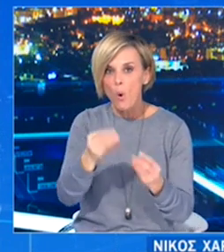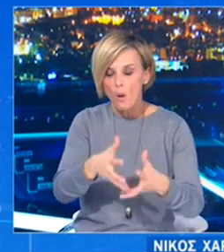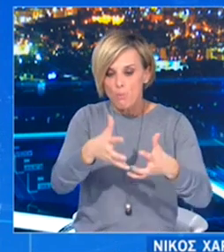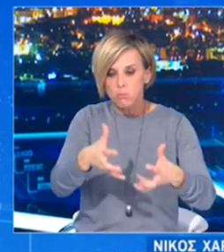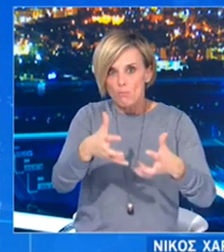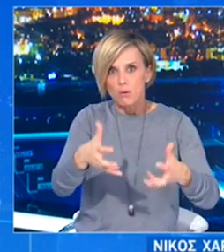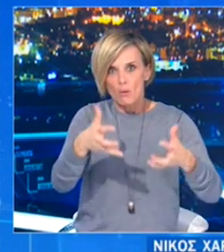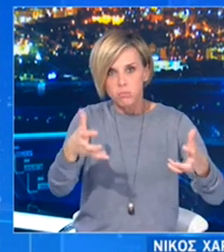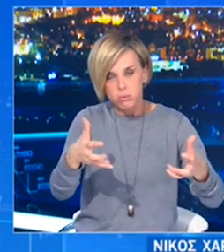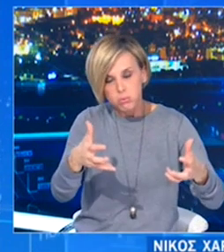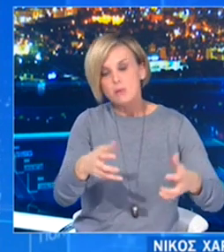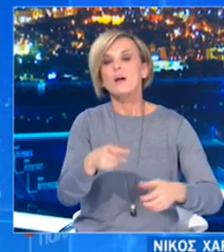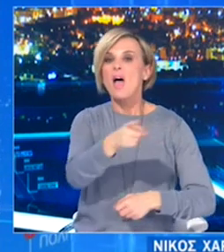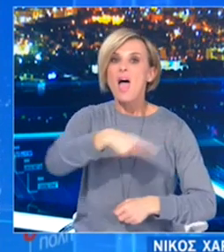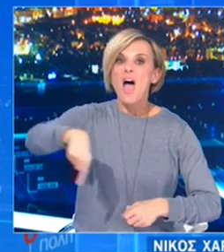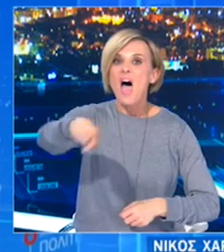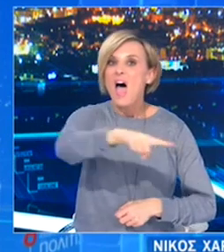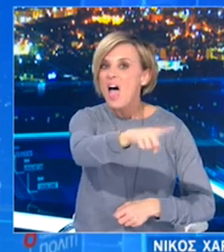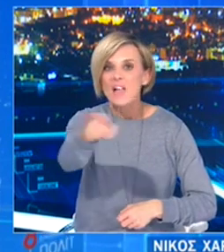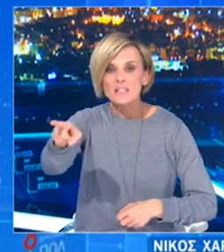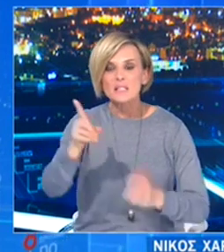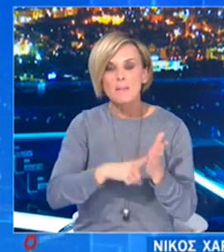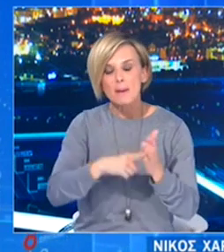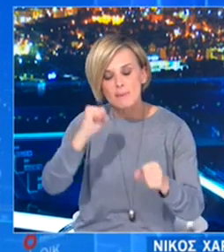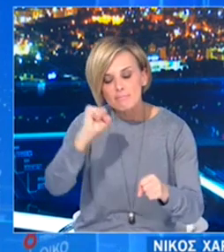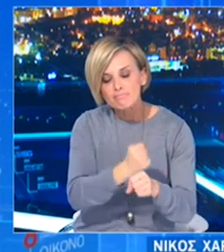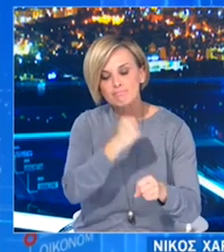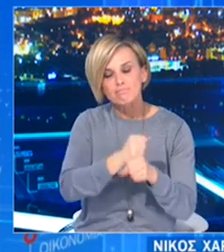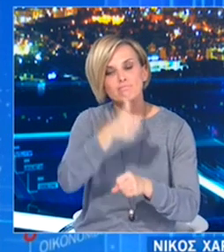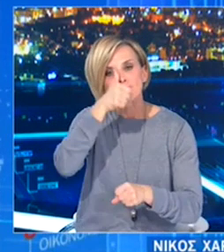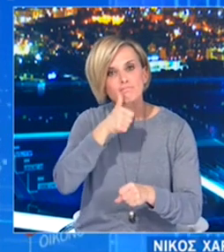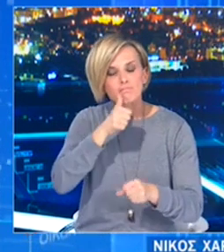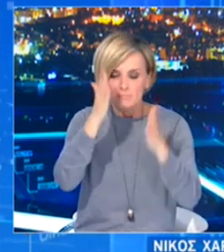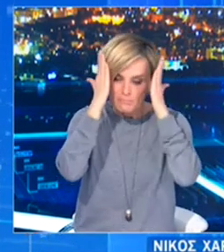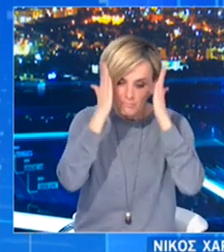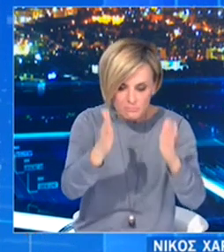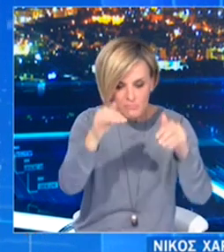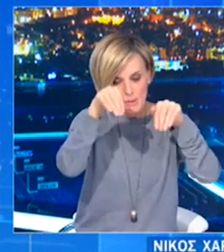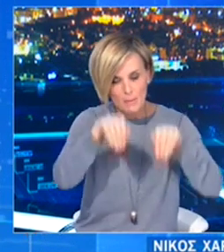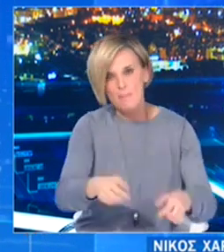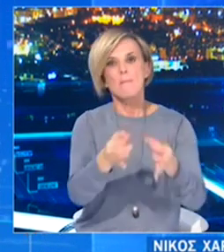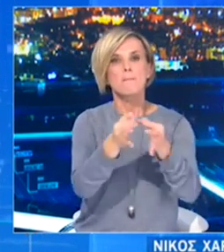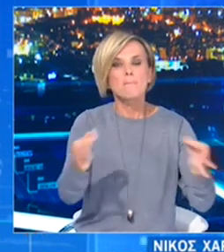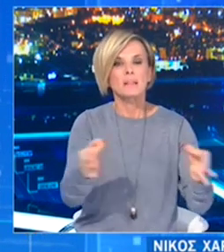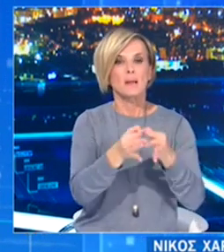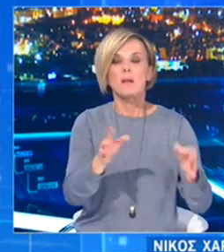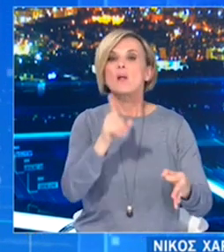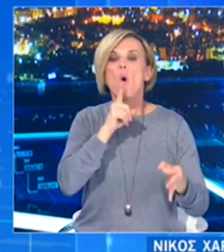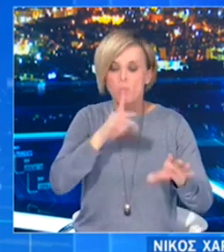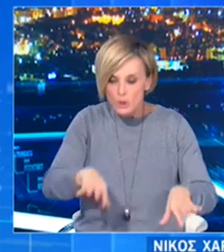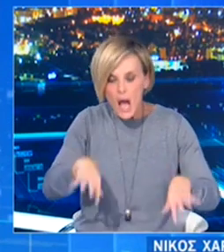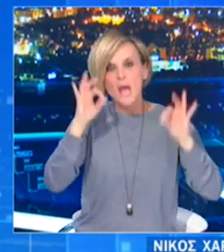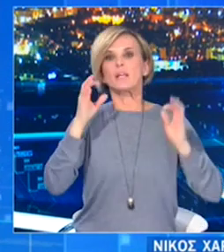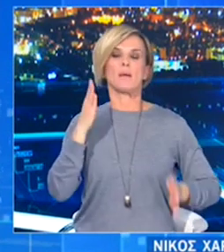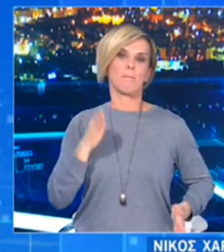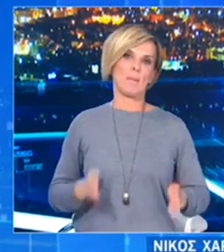για ακόμη μια φορά επιμονή και υπομονή και να εφαρμόσουμε με προσύλληση τα μέτρα που ισχύουν όπως και στο παρελθόν στην πρώτη φάση πανδημίας όταν